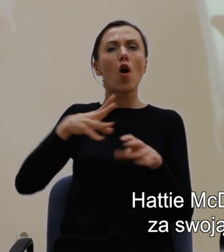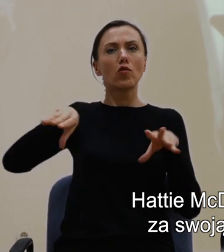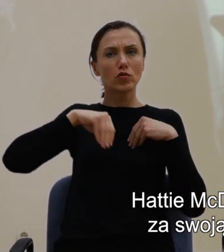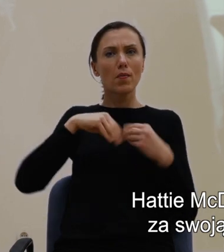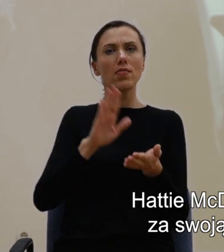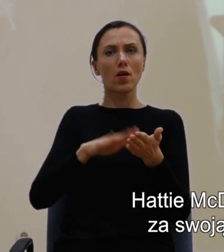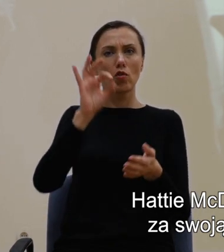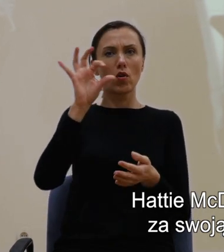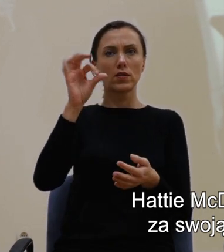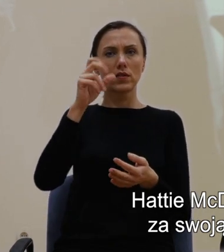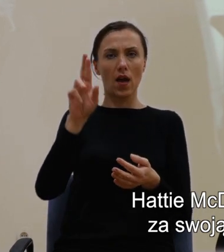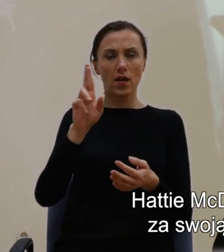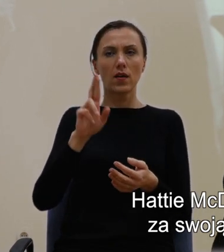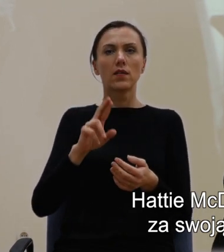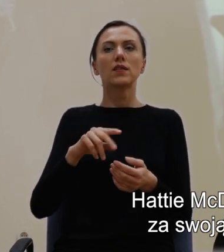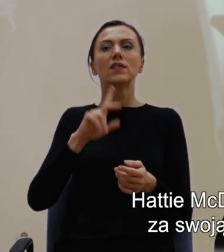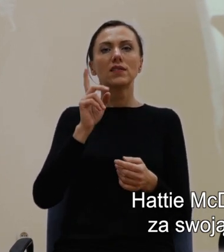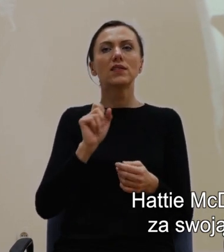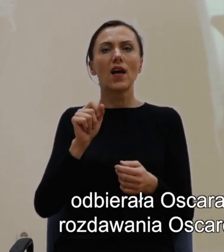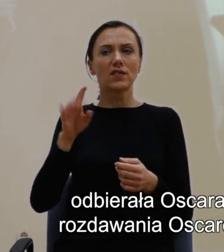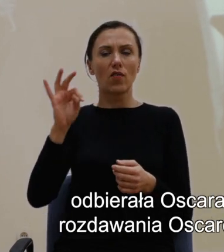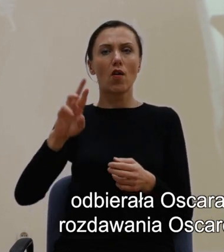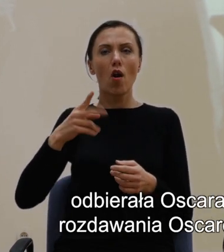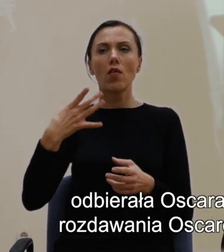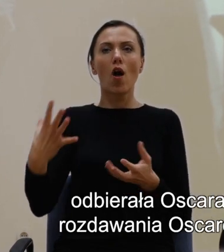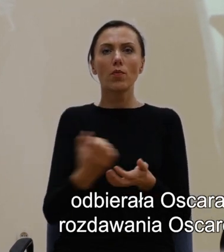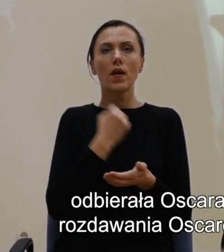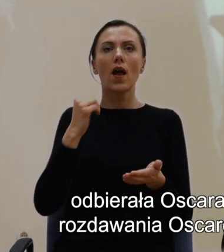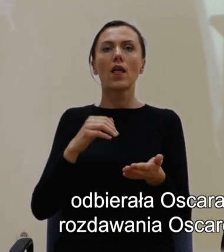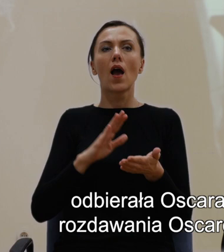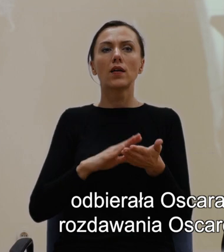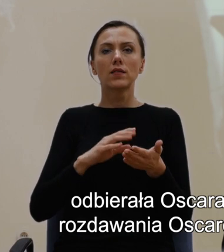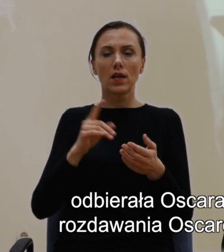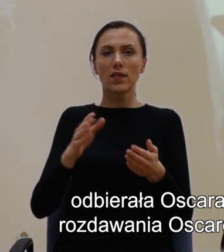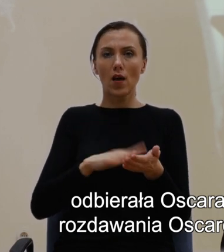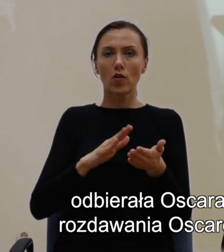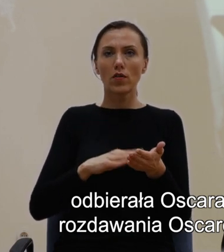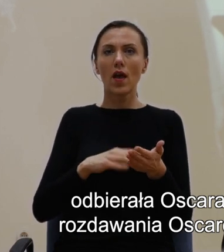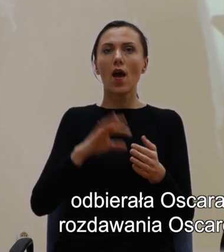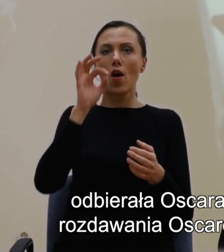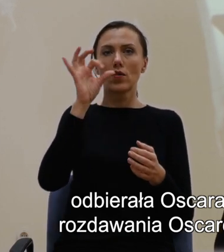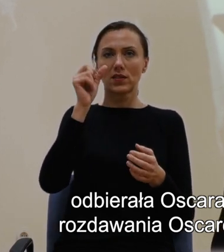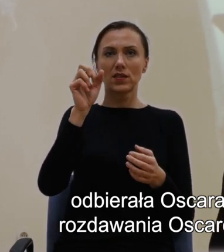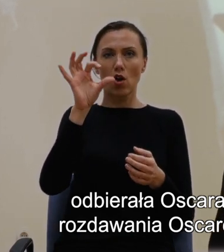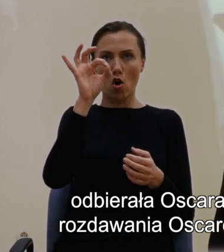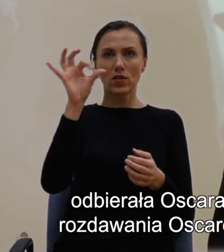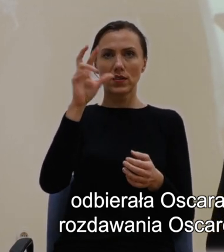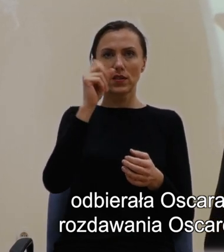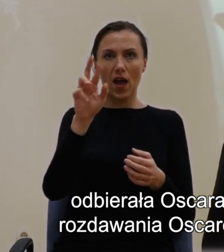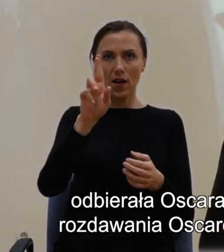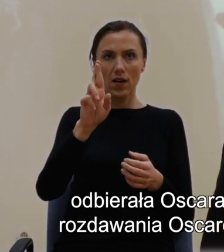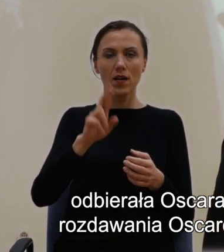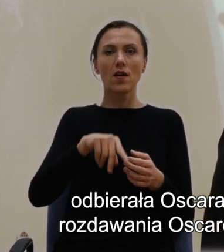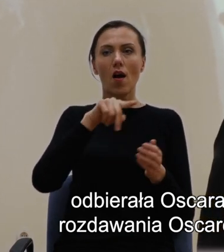swoją rolę mamki w Przeminęło z wiatrem, odbierała Oscara z segregowanego stolika w trakcie ceremonii rozdawania